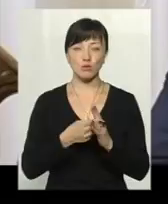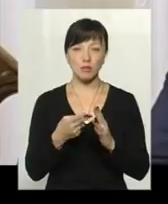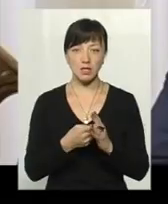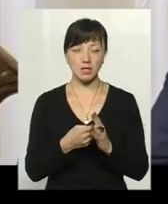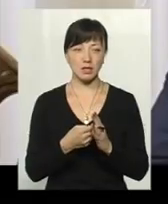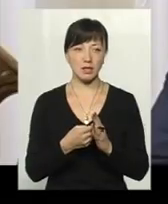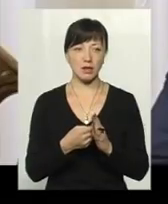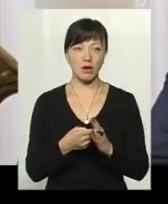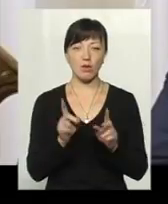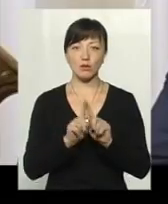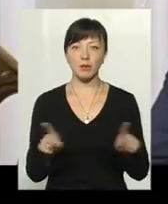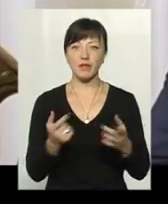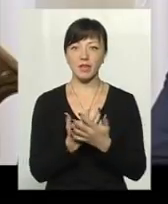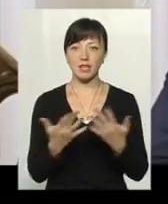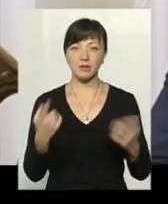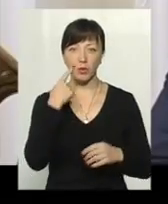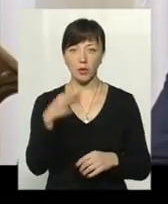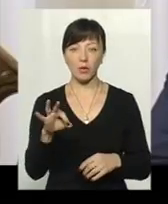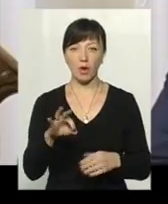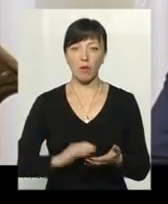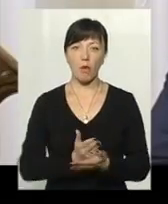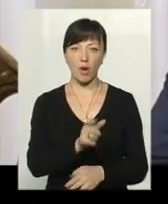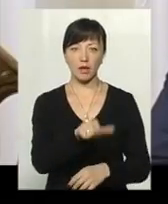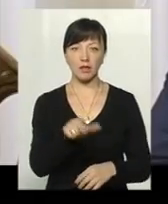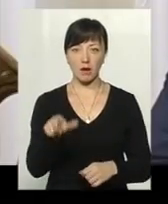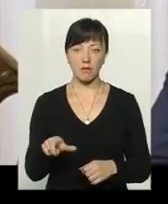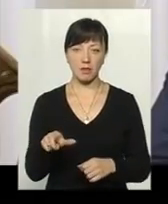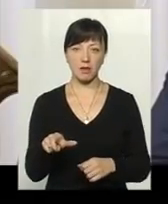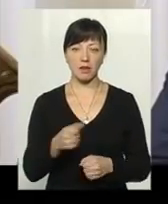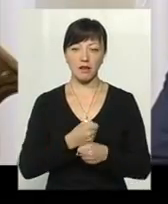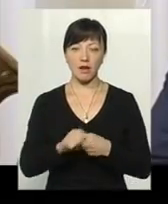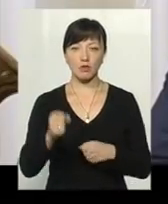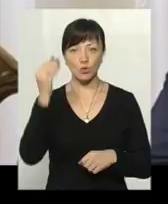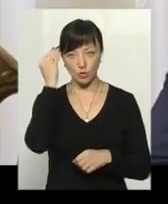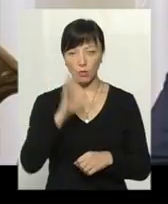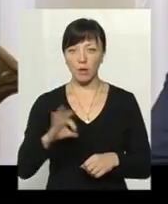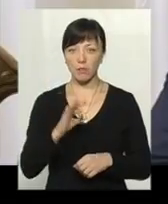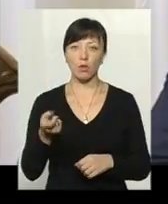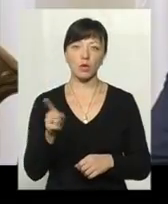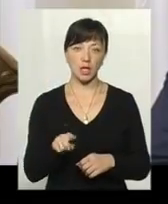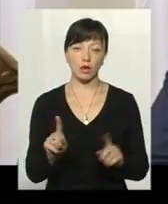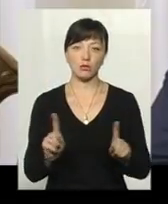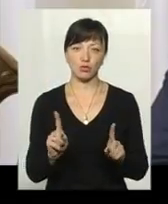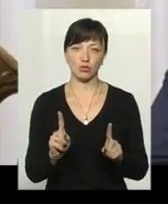особливо різними, я би сказав, недобросовісними політиками, нав'язується думка про те, що